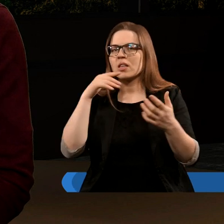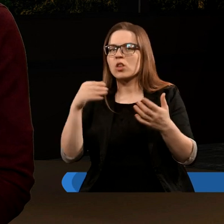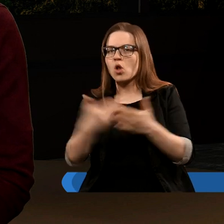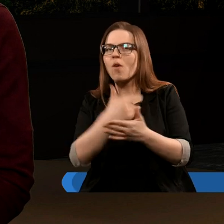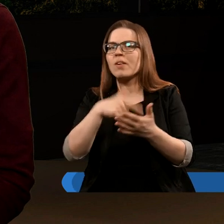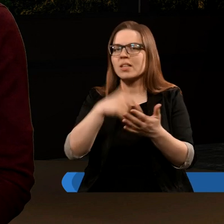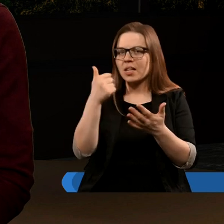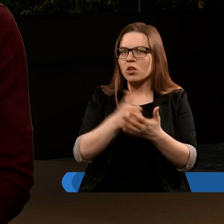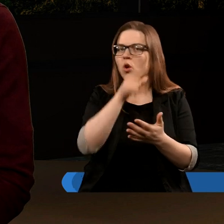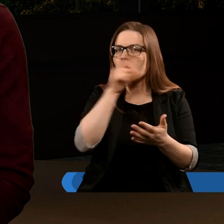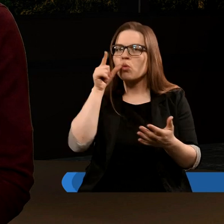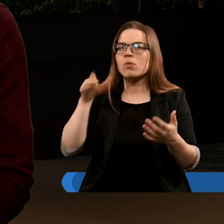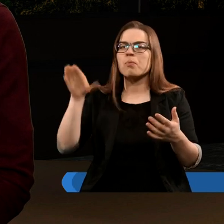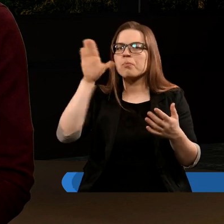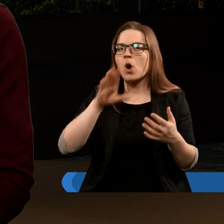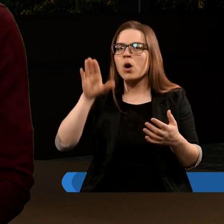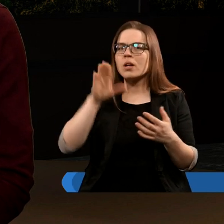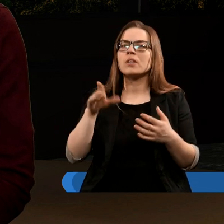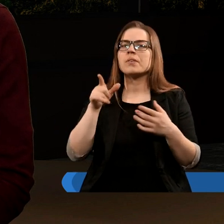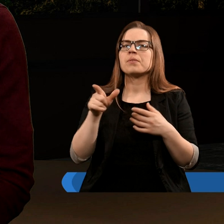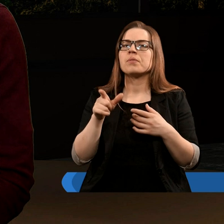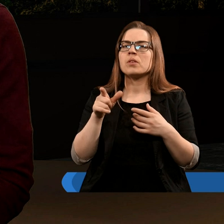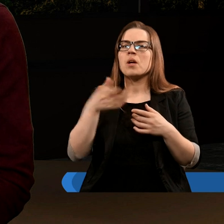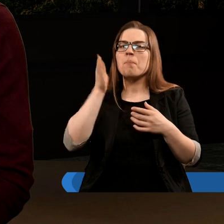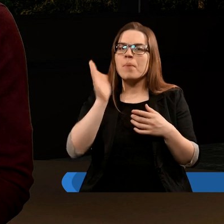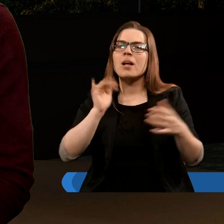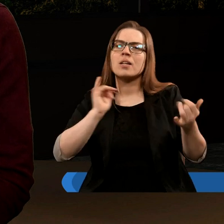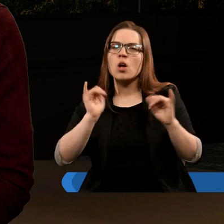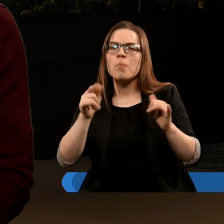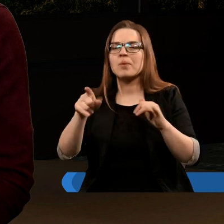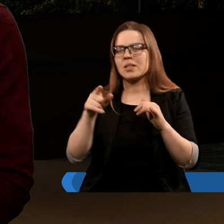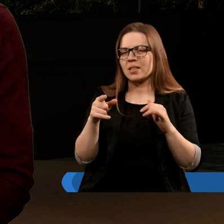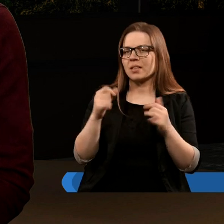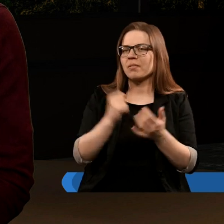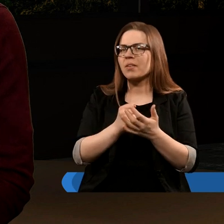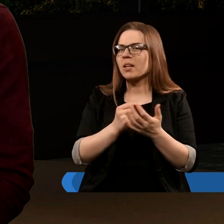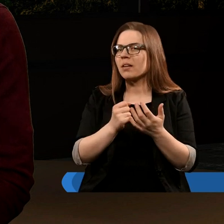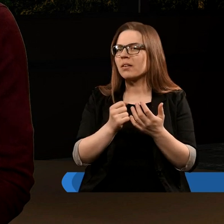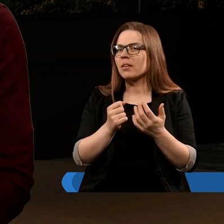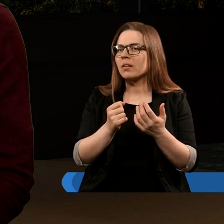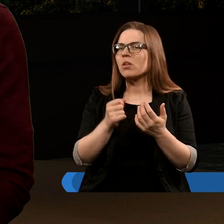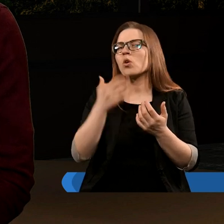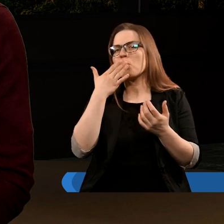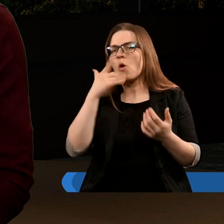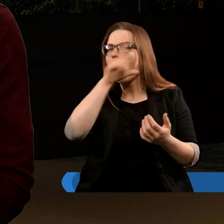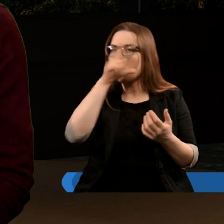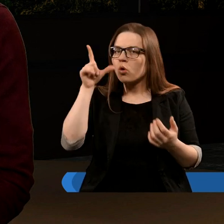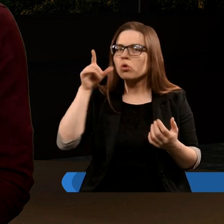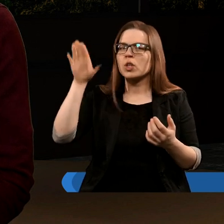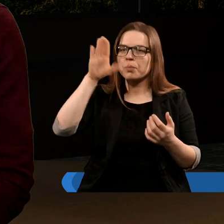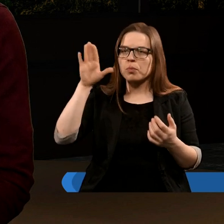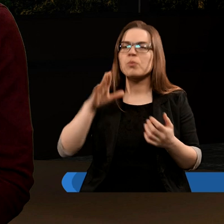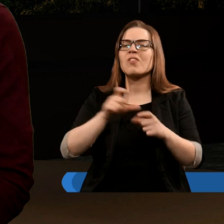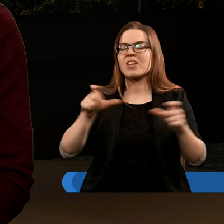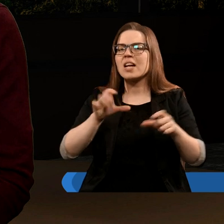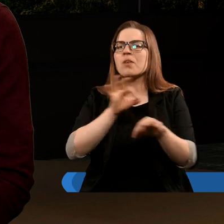nowotestamentowych, lud Boży i zresztą będziemy omawiać resztkę, tak? Będziemy mówić o ludu Bożym w